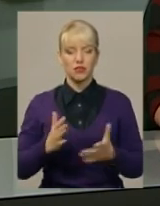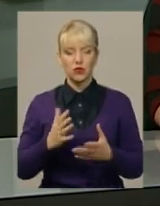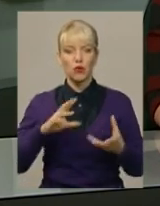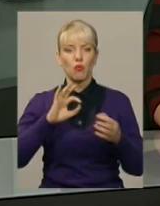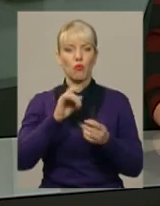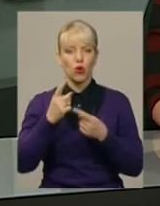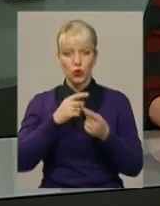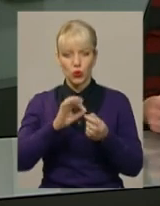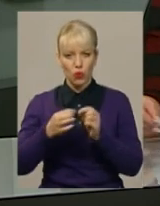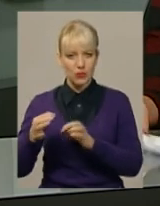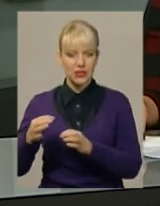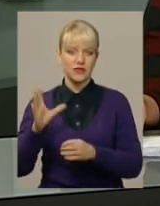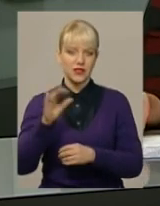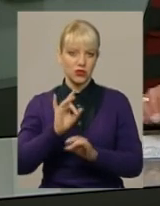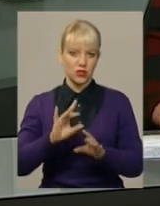інформаційному випуску.